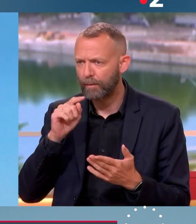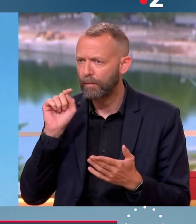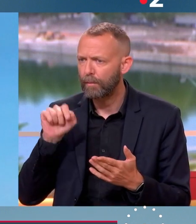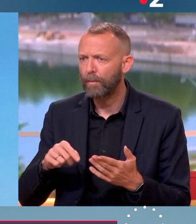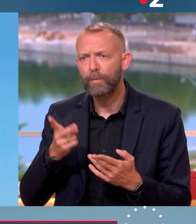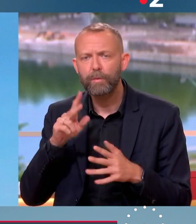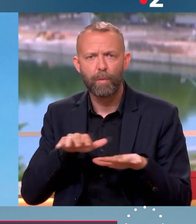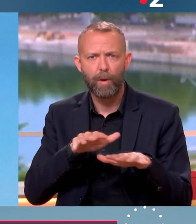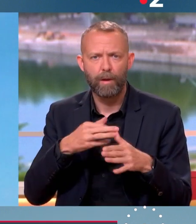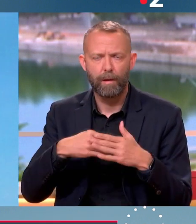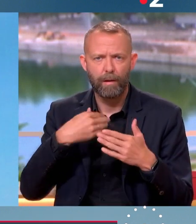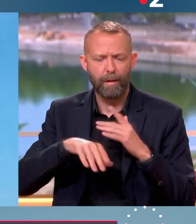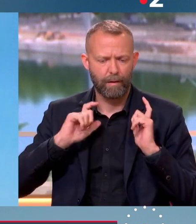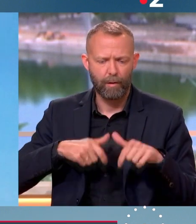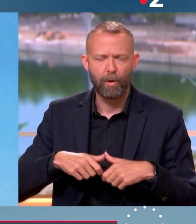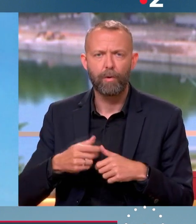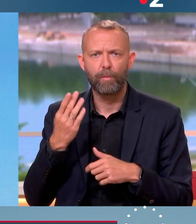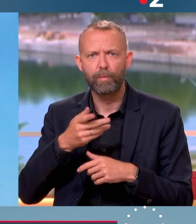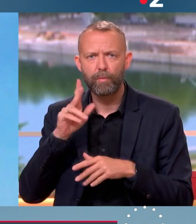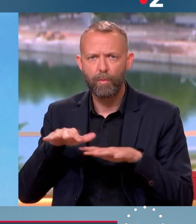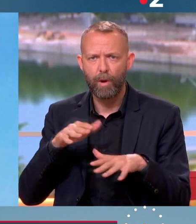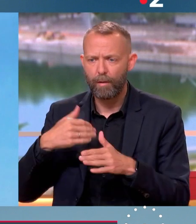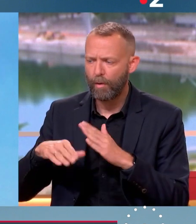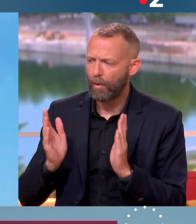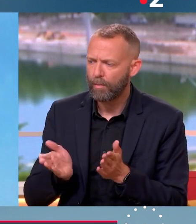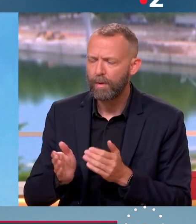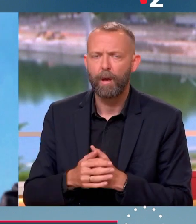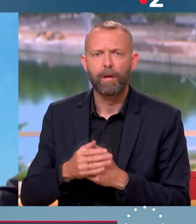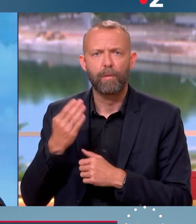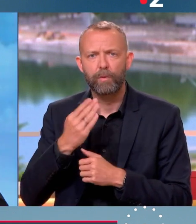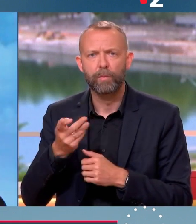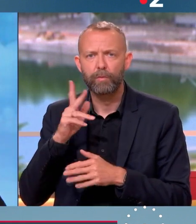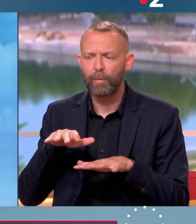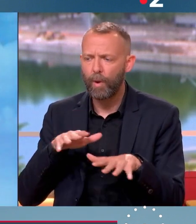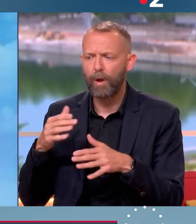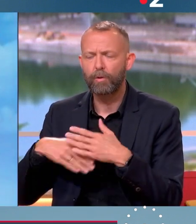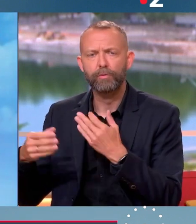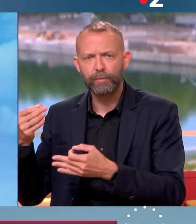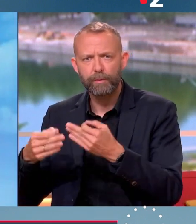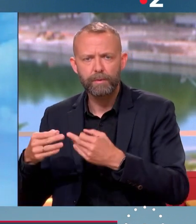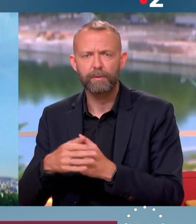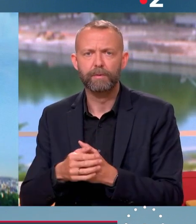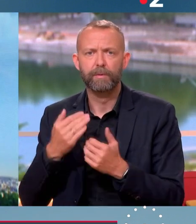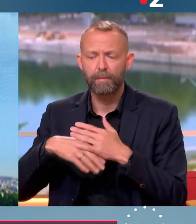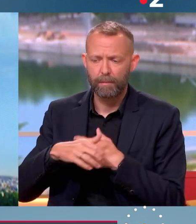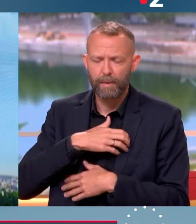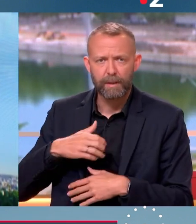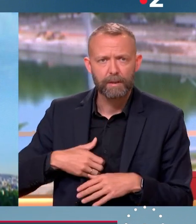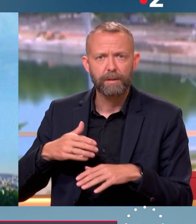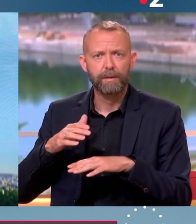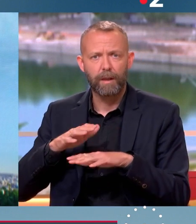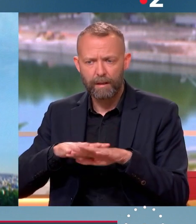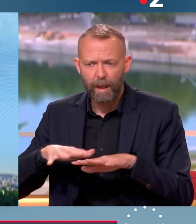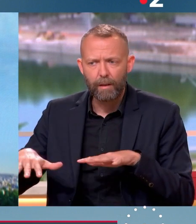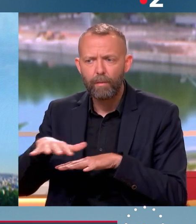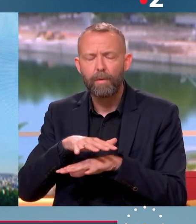plus de moyens à l'école, on a besoin de plus de moyens à l'hôpital, on a besoin de plus de moyens dans la justice, on a besoin de plus de moyens dans les mairies, sur les territoires,